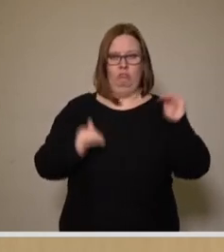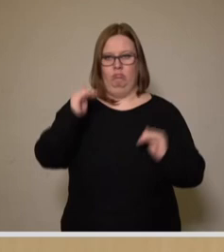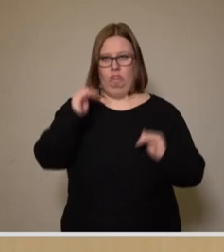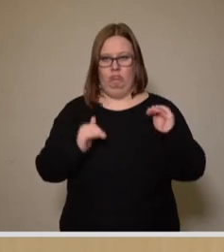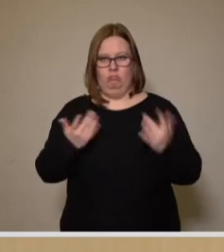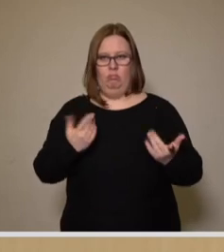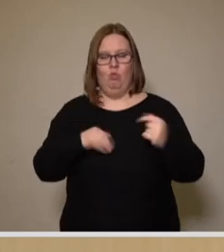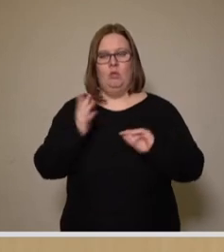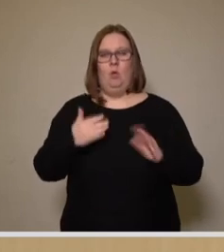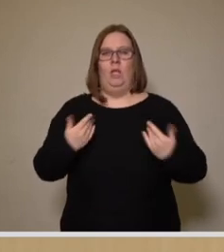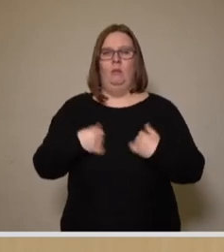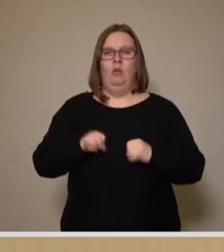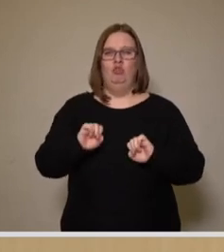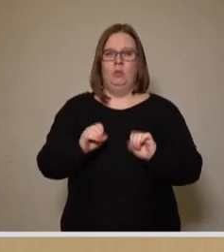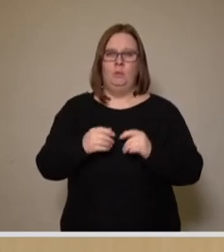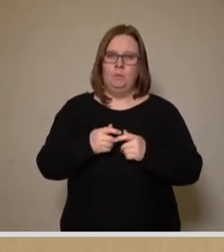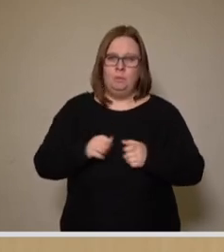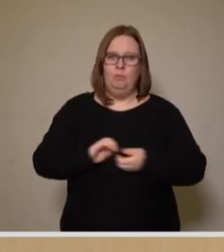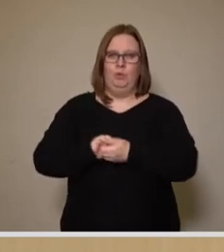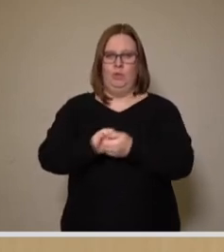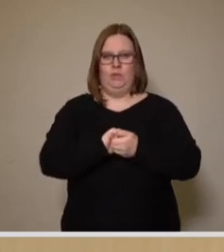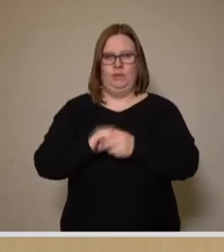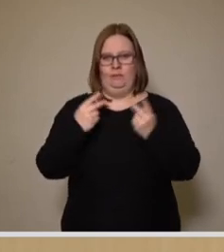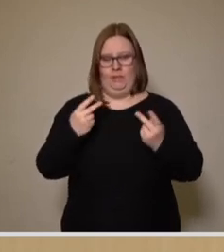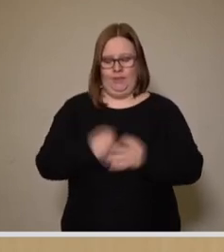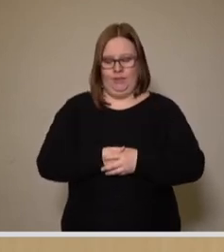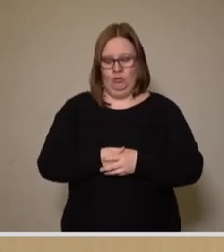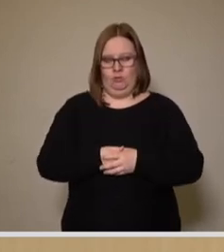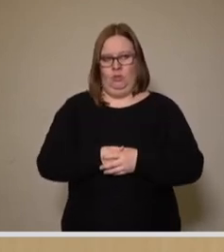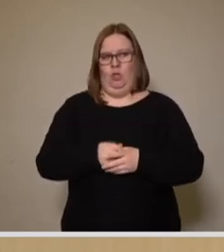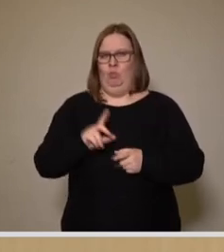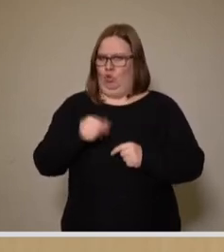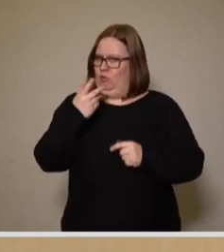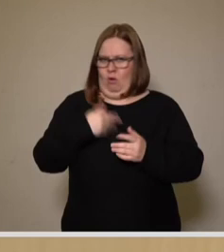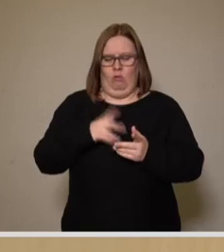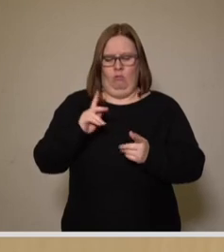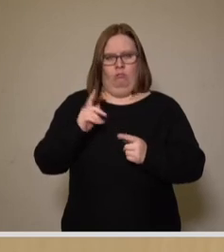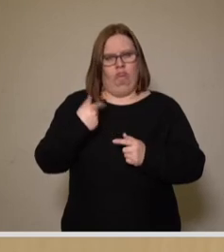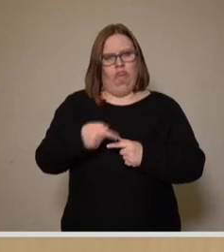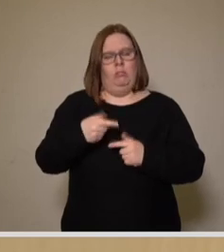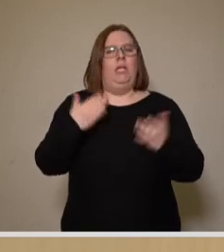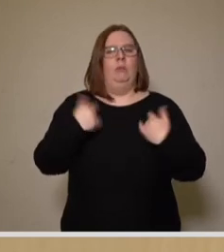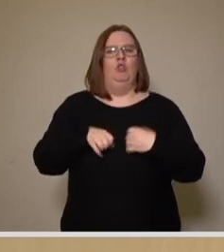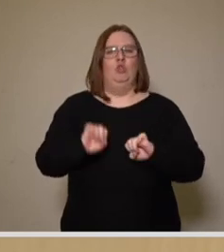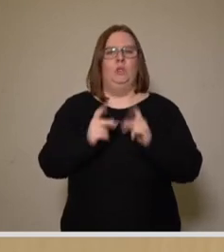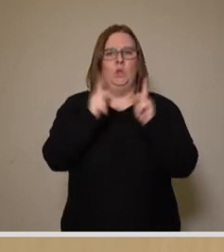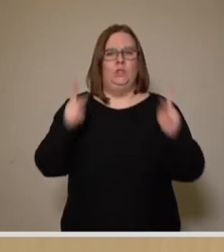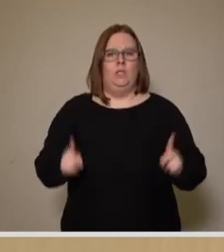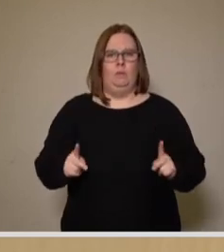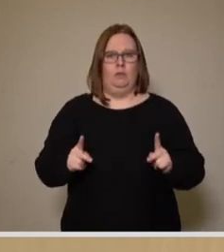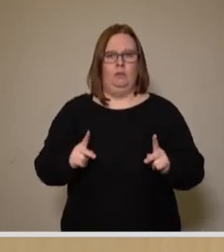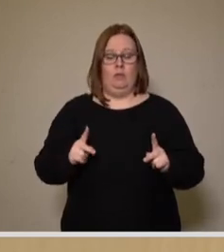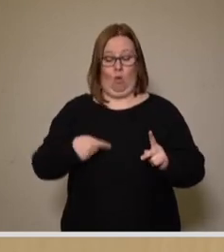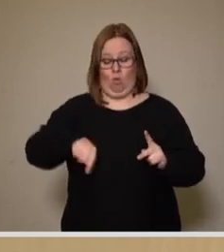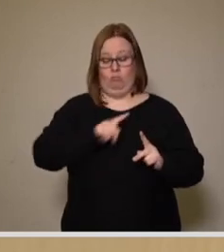Klimaschutzbündnisses wichtig ist. Wir werden das ja bei der Fortschreibung des Klimaschutzkonzeptes, zu